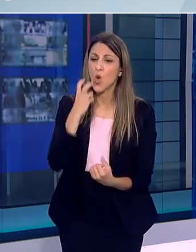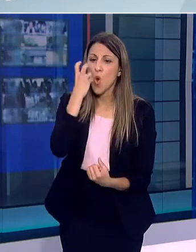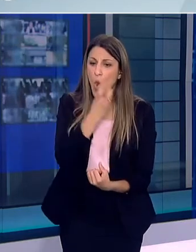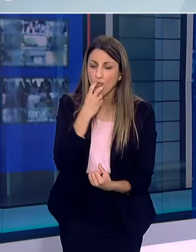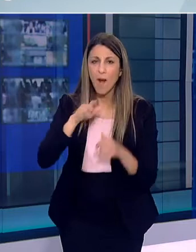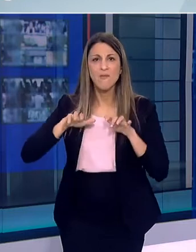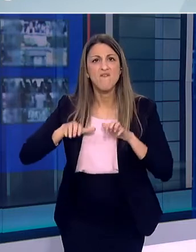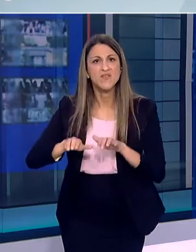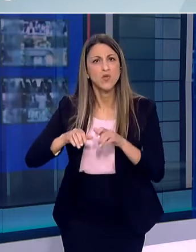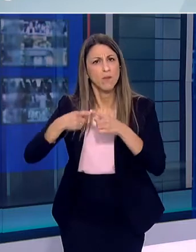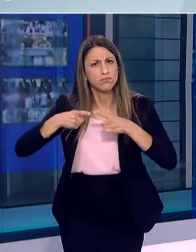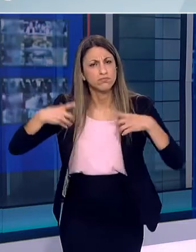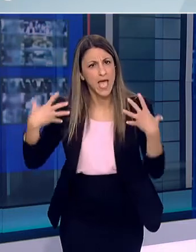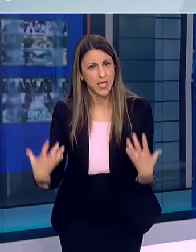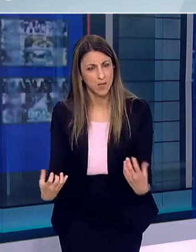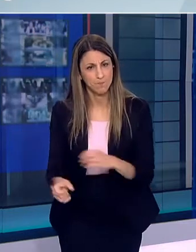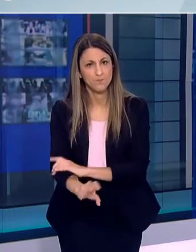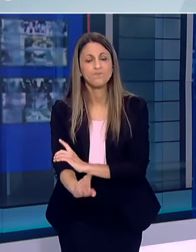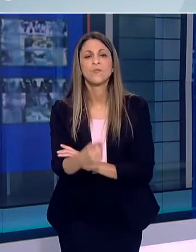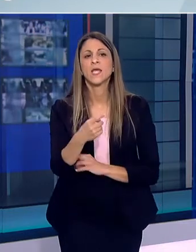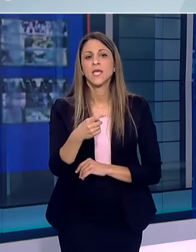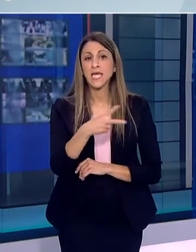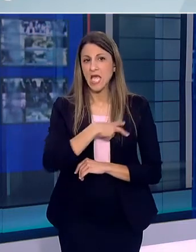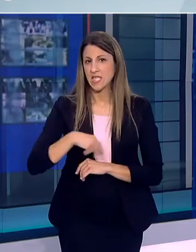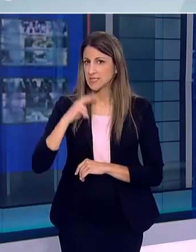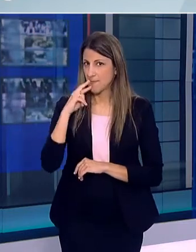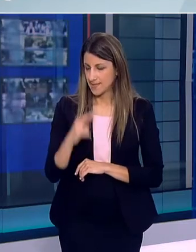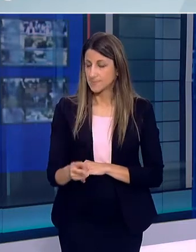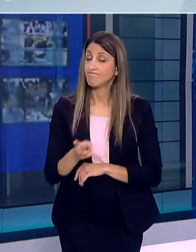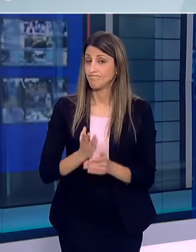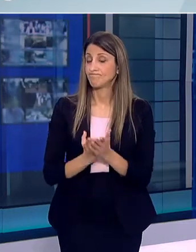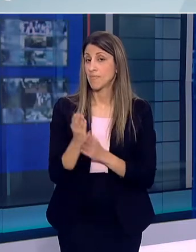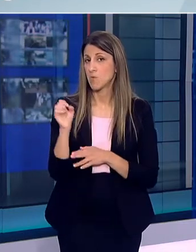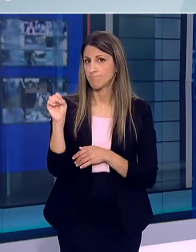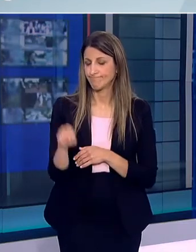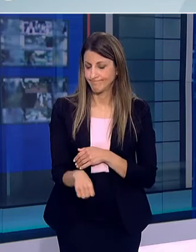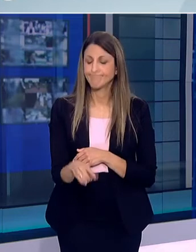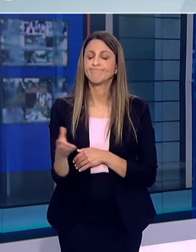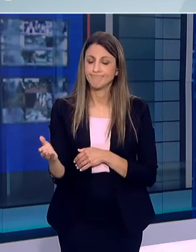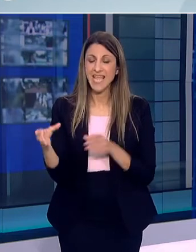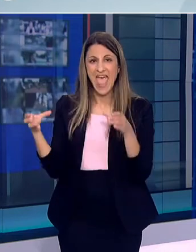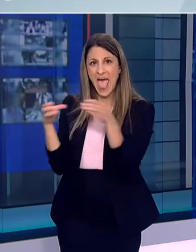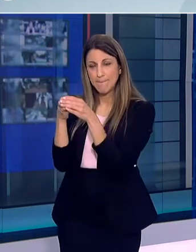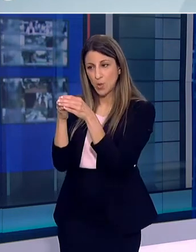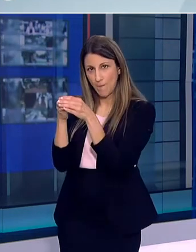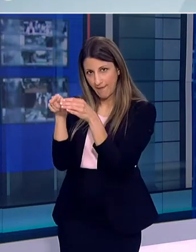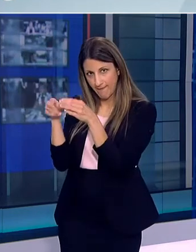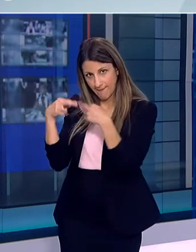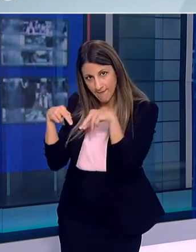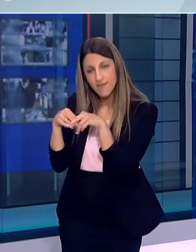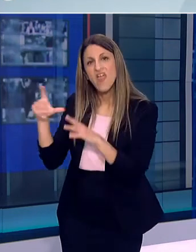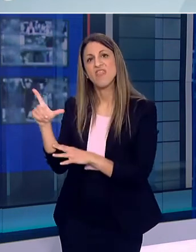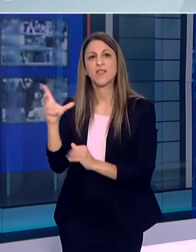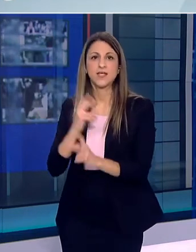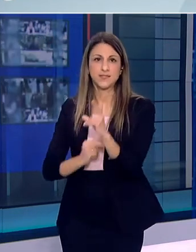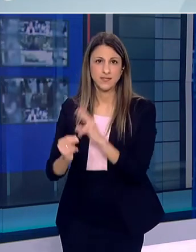Δευτέρα Νομίζω είναι στην ατζέντα της Δευτέρας Στην επιτροπή μας Τα σχολεία φυσικά Και αυτά τα παιδιά έχουν μια ακόμα